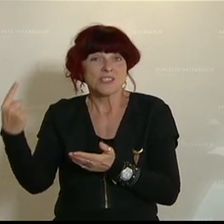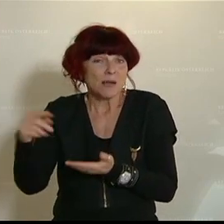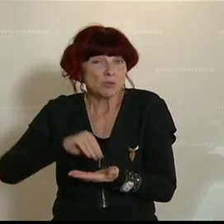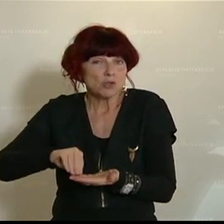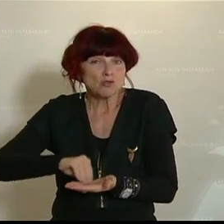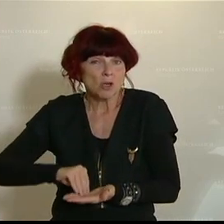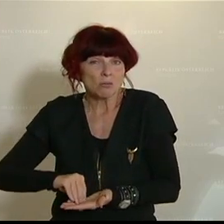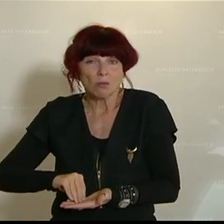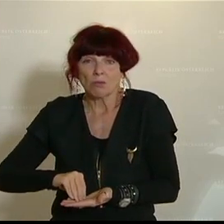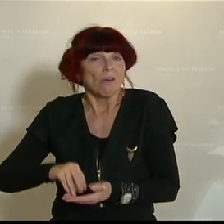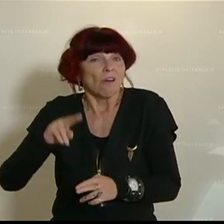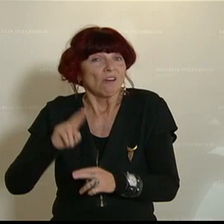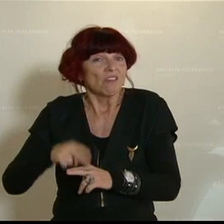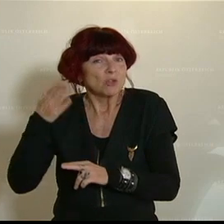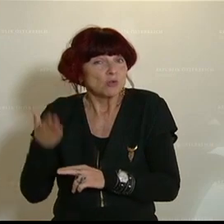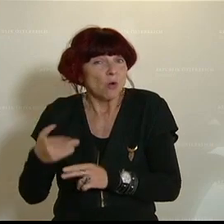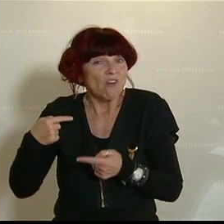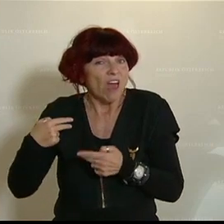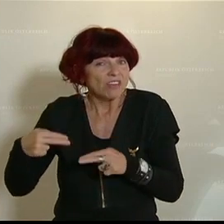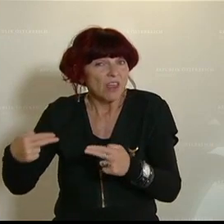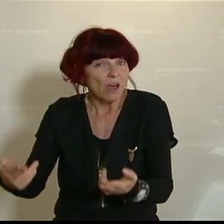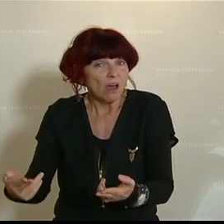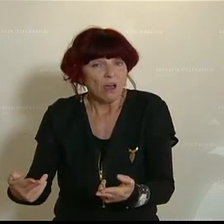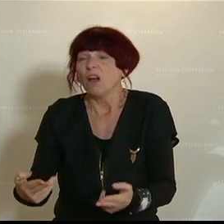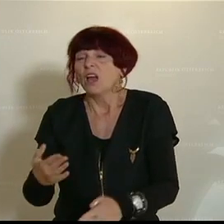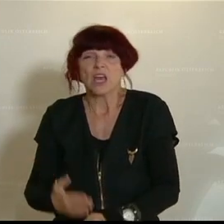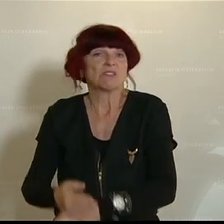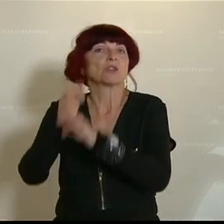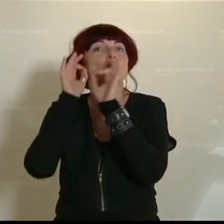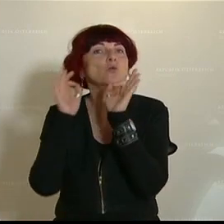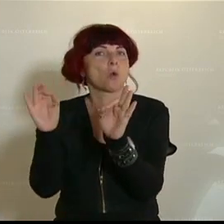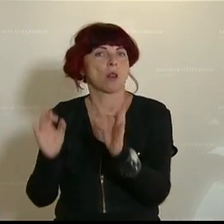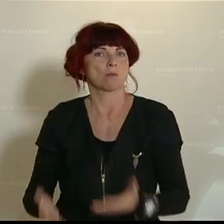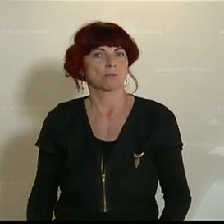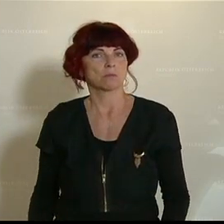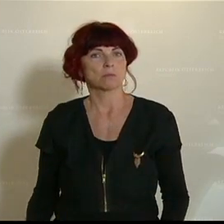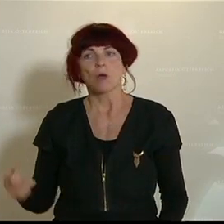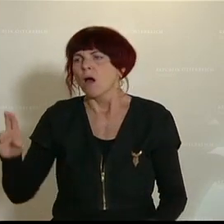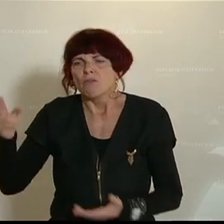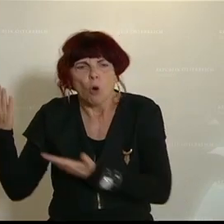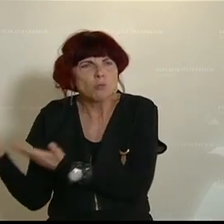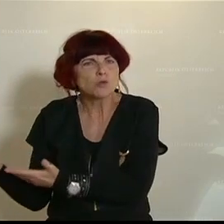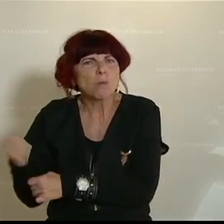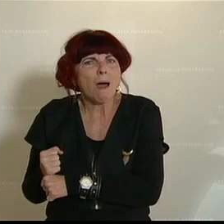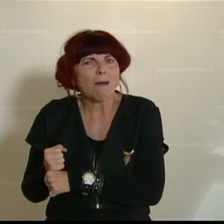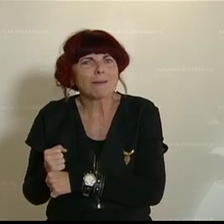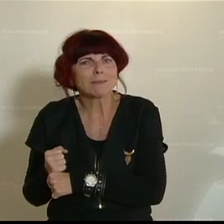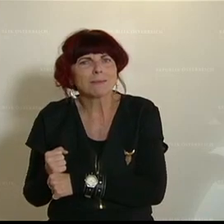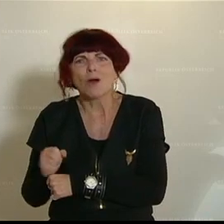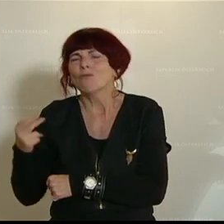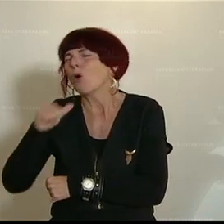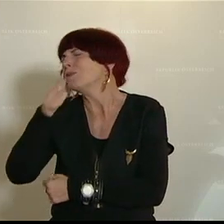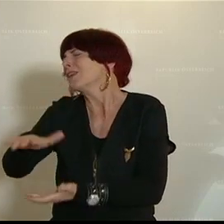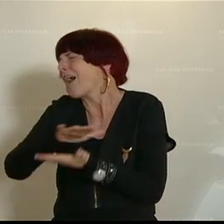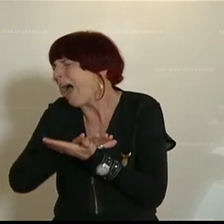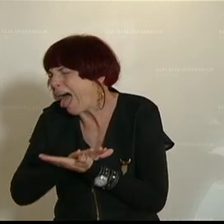wieder nichts rausgehen und wieder nicht funktionieren. Also warum machen Sie das? Warum helfen Sie den österreichischen Unternehmern nicht mit einfachen